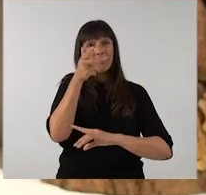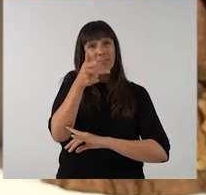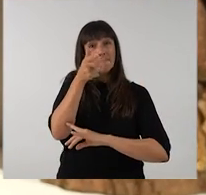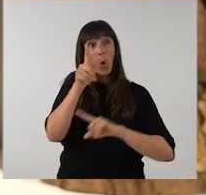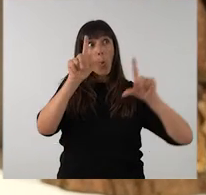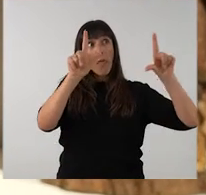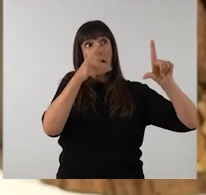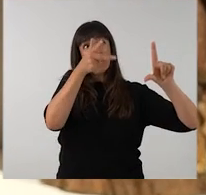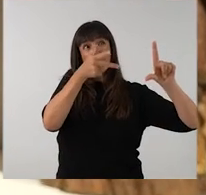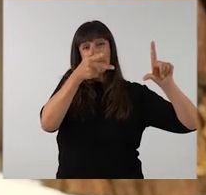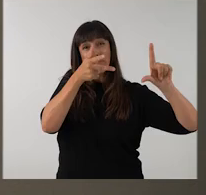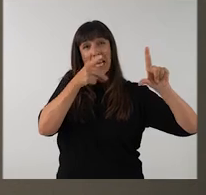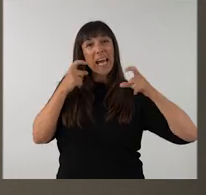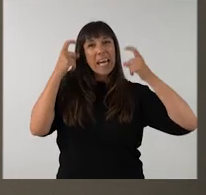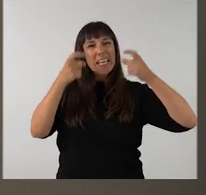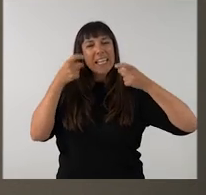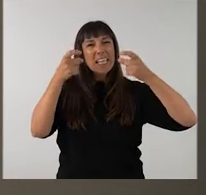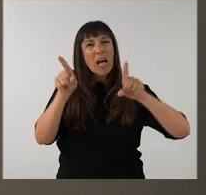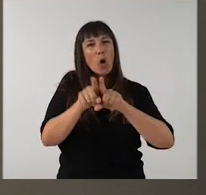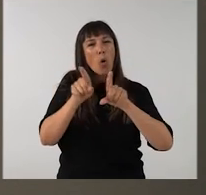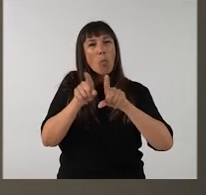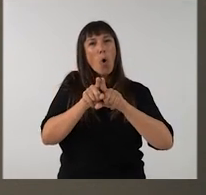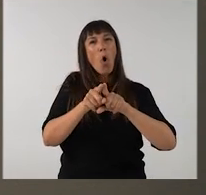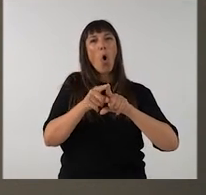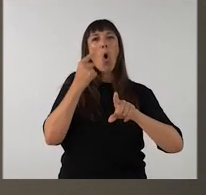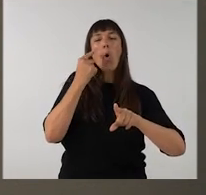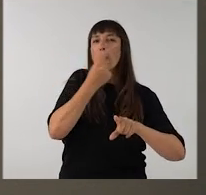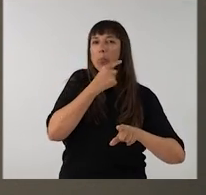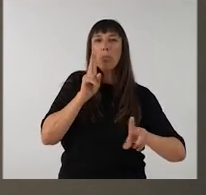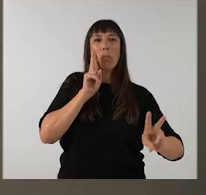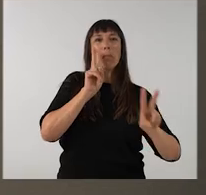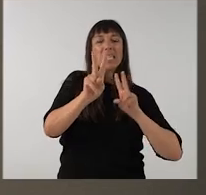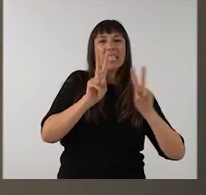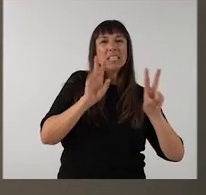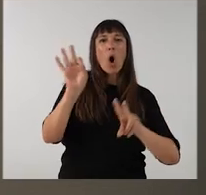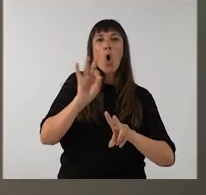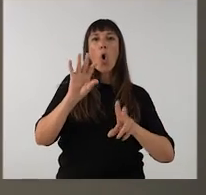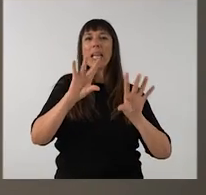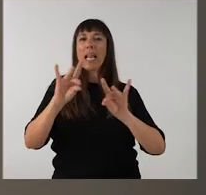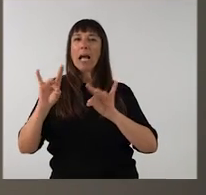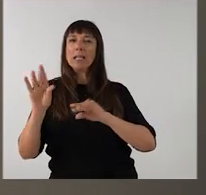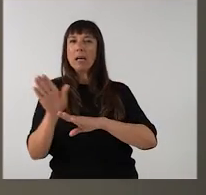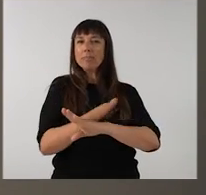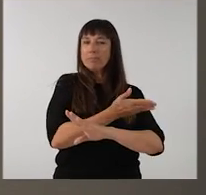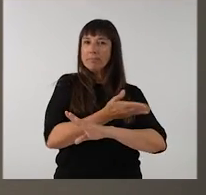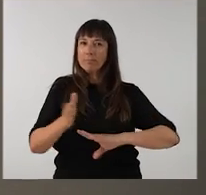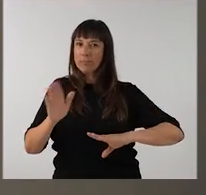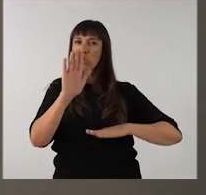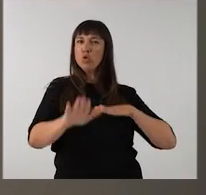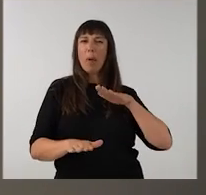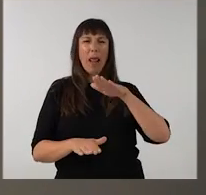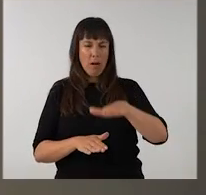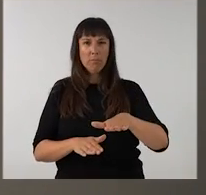intenta fer un tipus de filmació que superi aquesta dicotomia entre els ulls i la vista i el tacte,